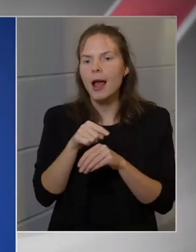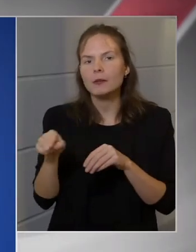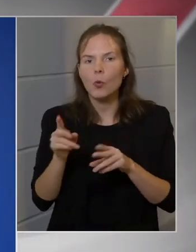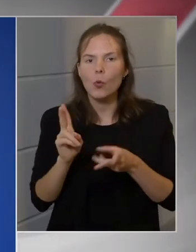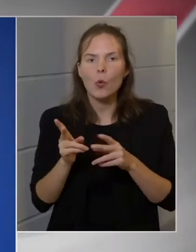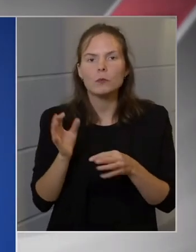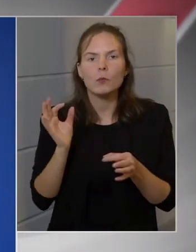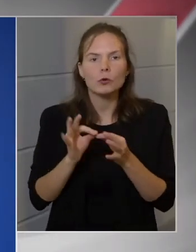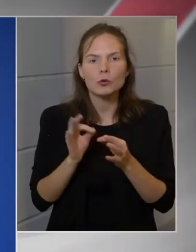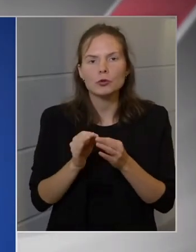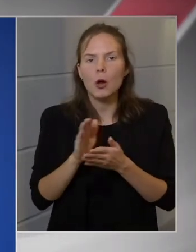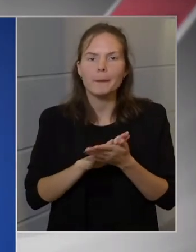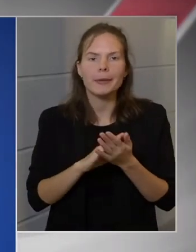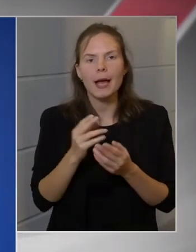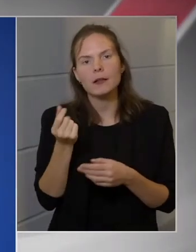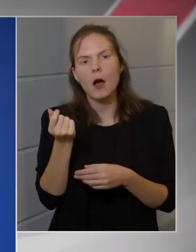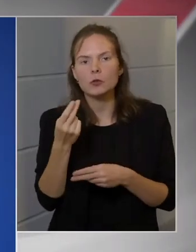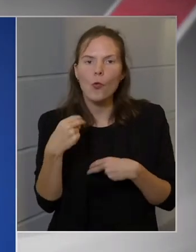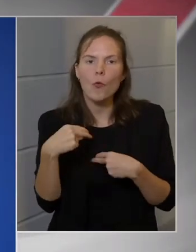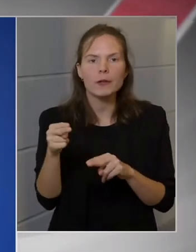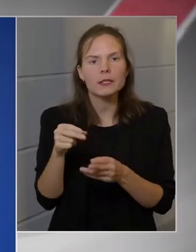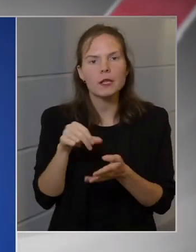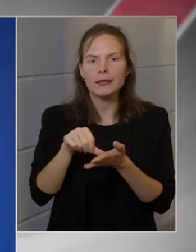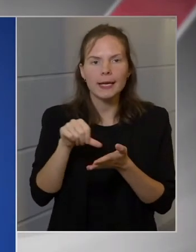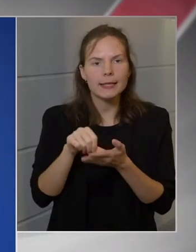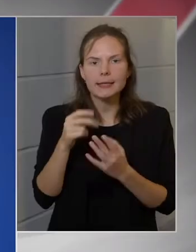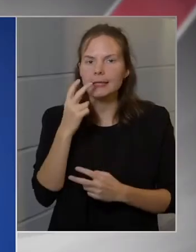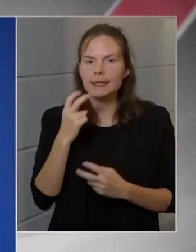mekkora adó visszatérítésre számíthatnak?